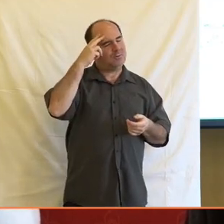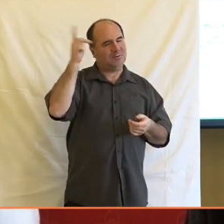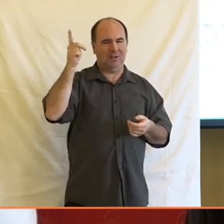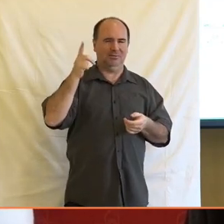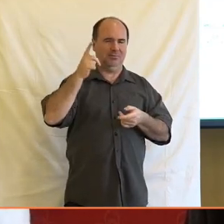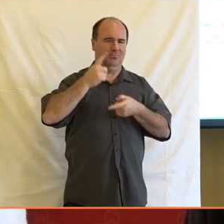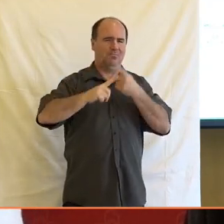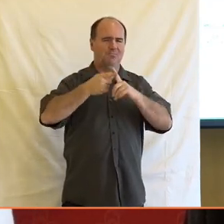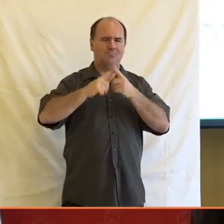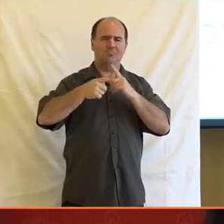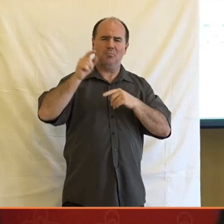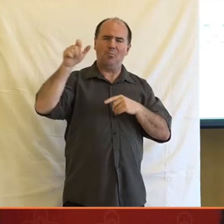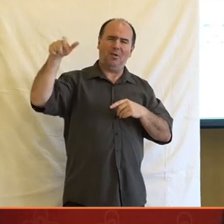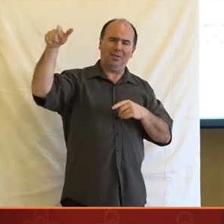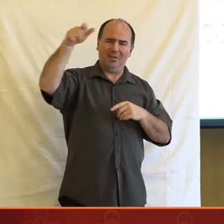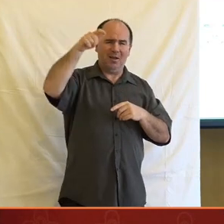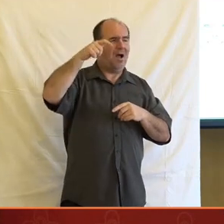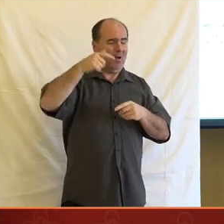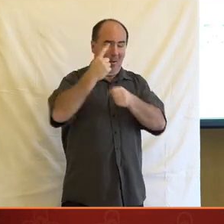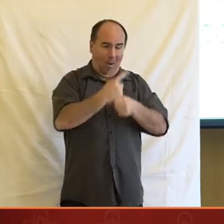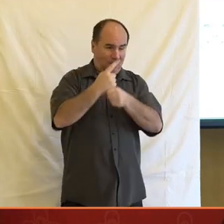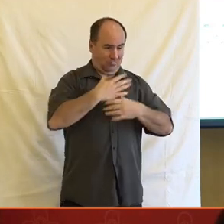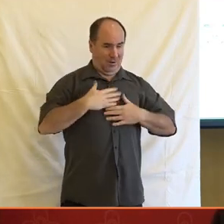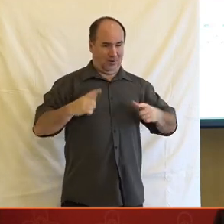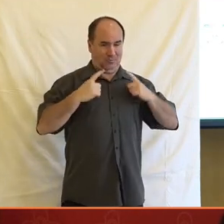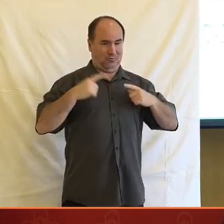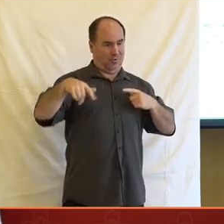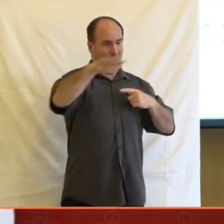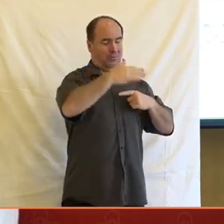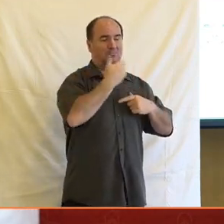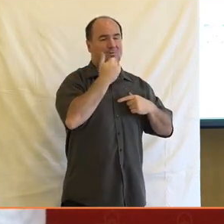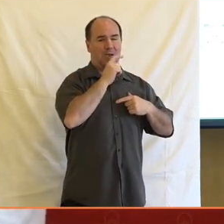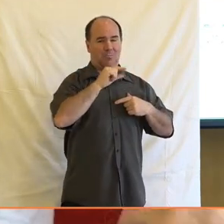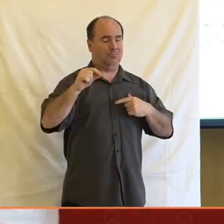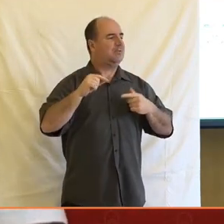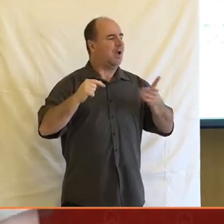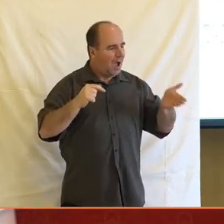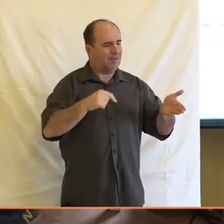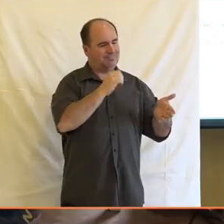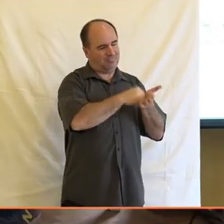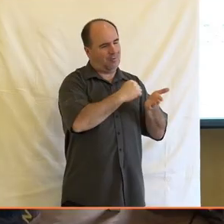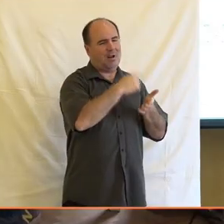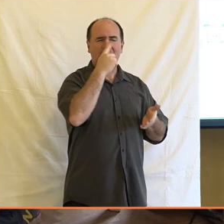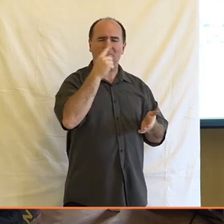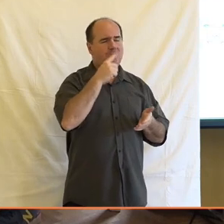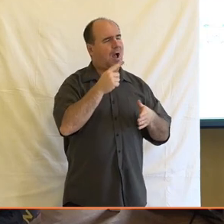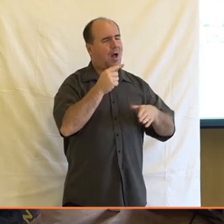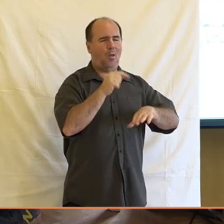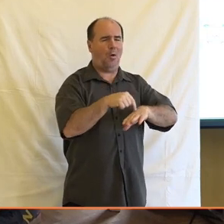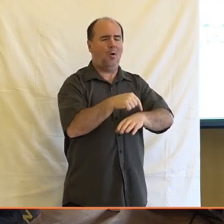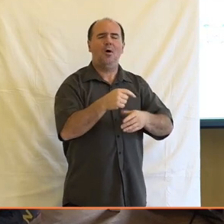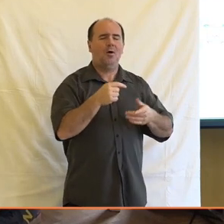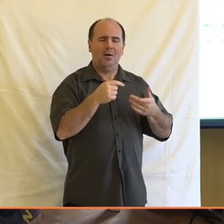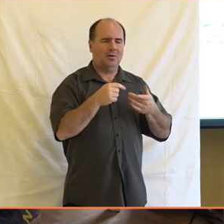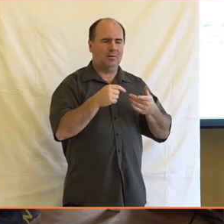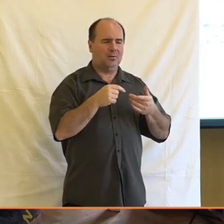nějakým způsobem kriticky o přemýšlet, tak protřebuju právě tady tu znalost. Jedna z věcí, která mě zaujala teď v tom výzkumu je, kolik vlastně